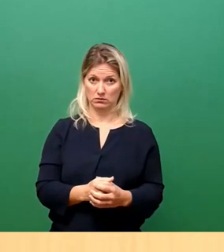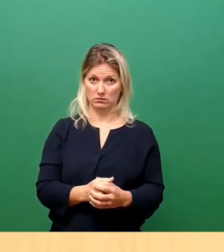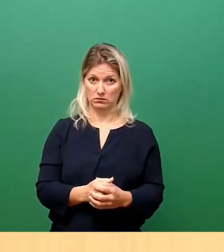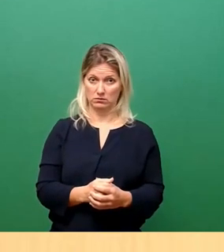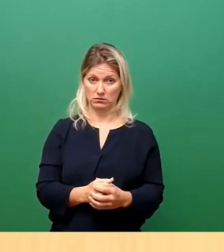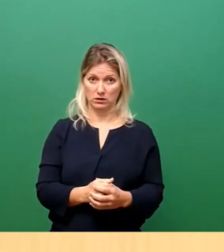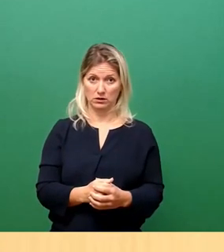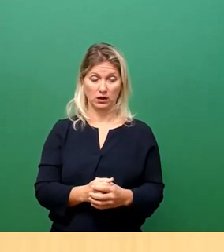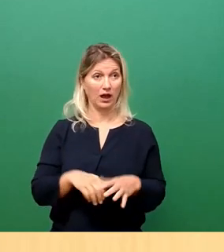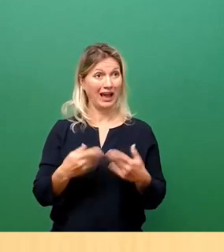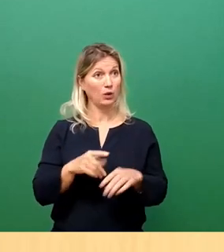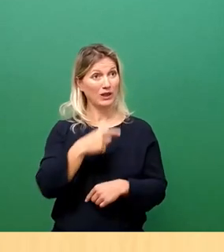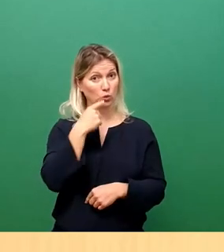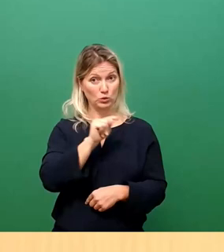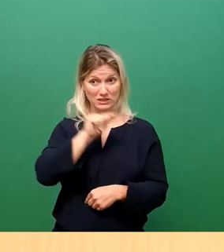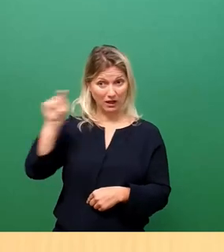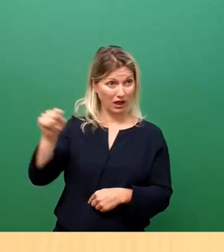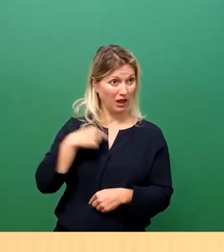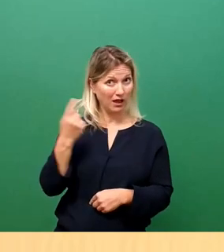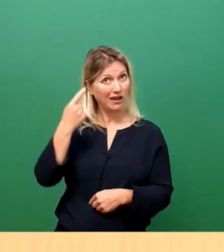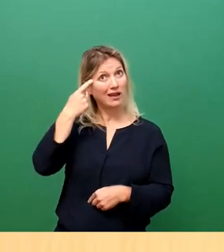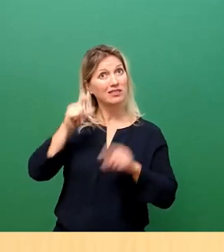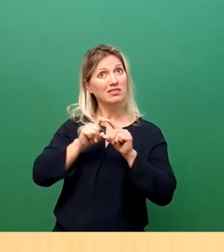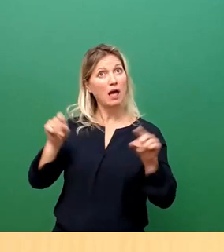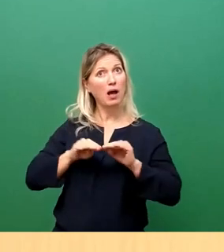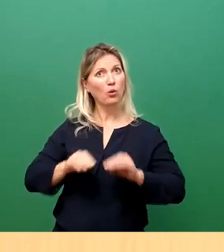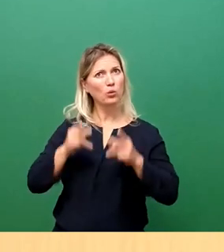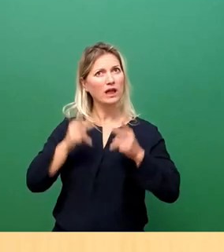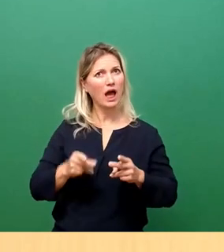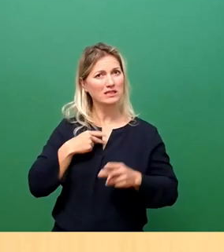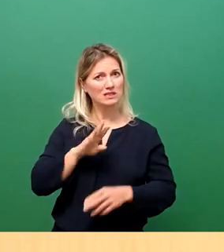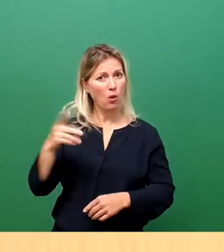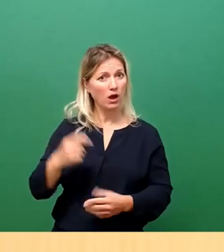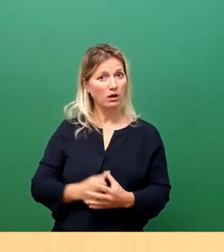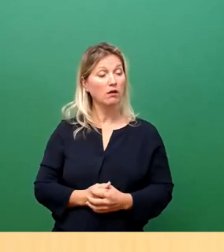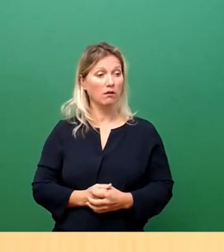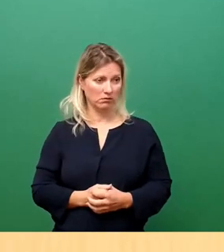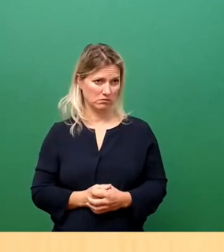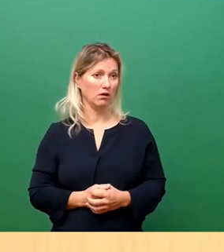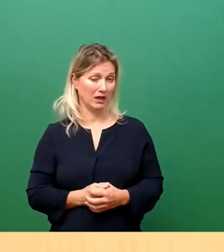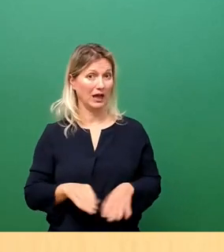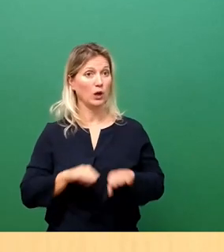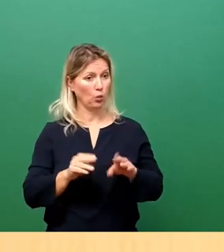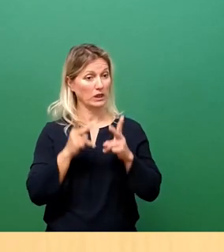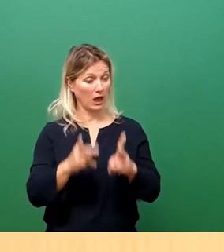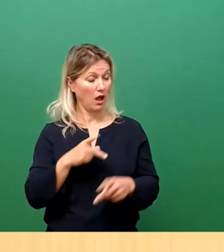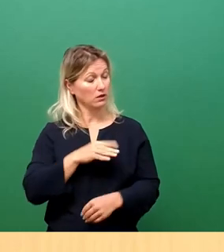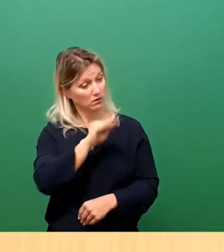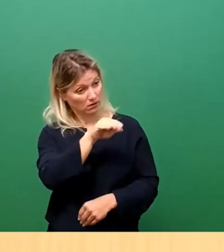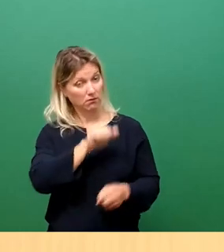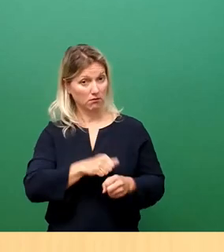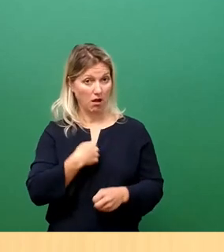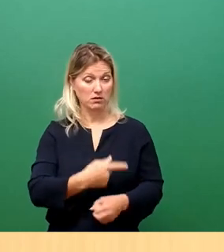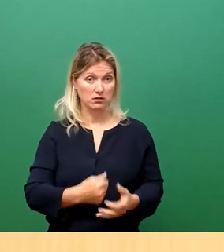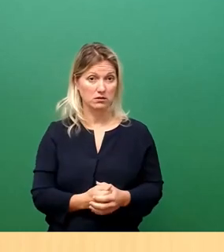Grundrechten. Ja, Frau Dr. Schöps, ich komme Ihnen mit Grundrechten. Insbesondere, wenn es um